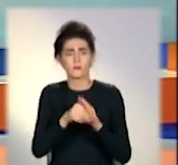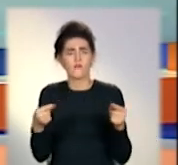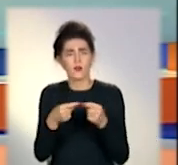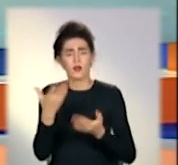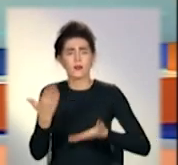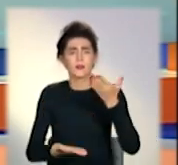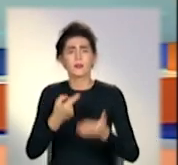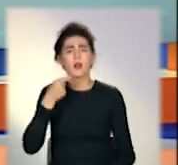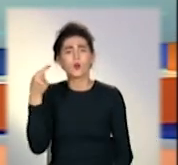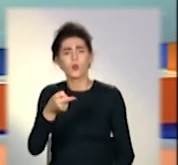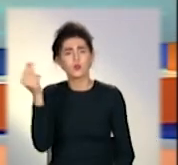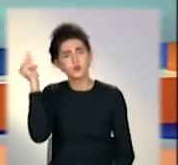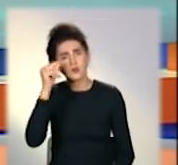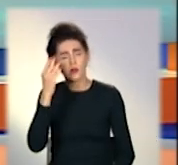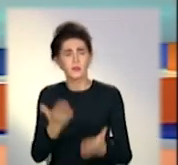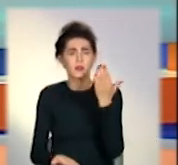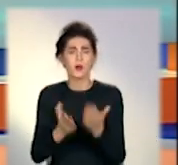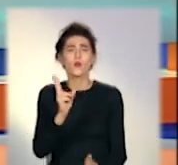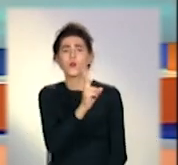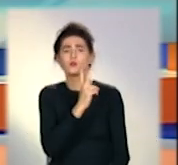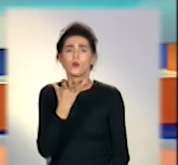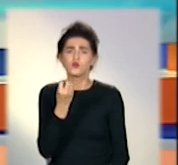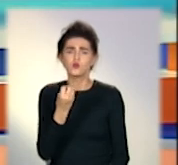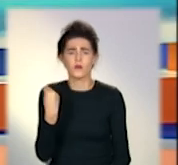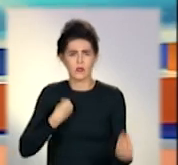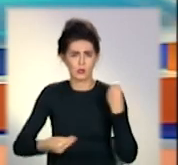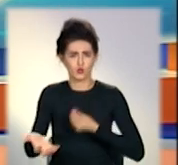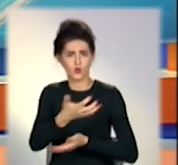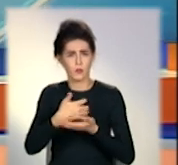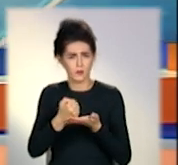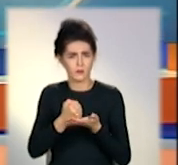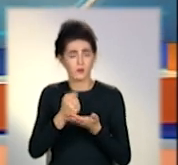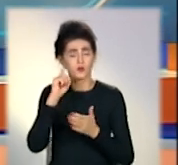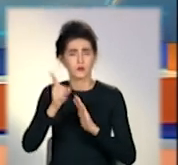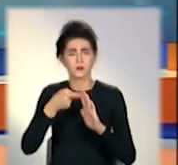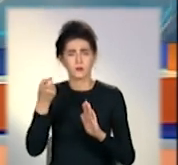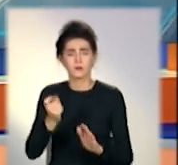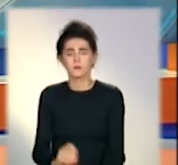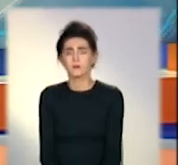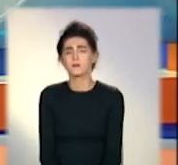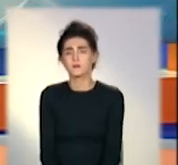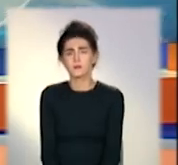далеко і кому ще, сказали, зібрати валізи? Марія Сергієва розкаже.